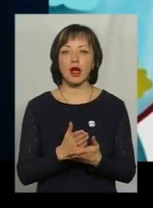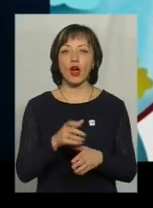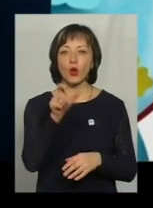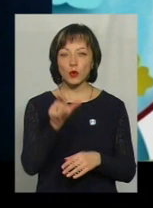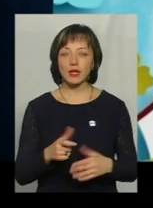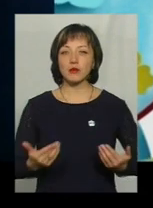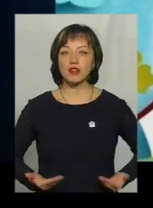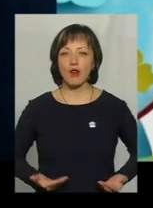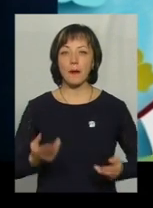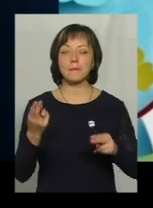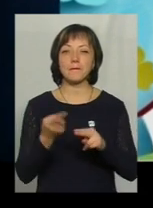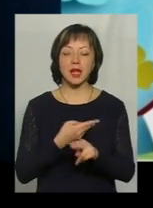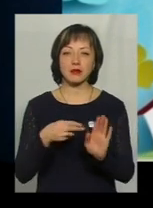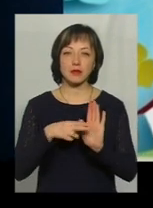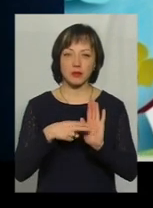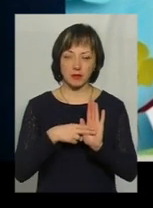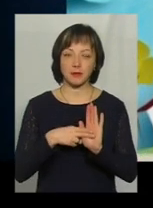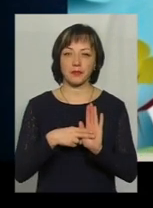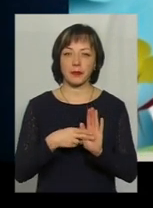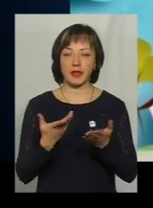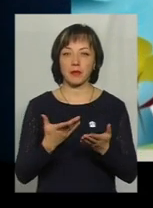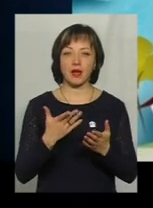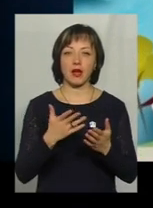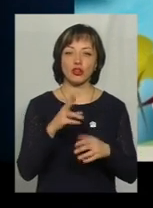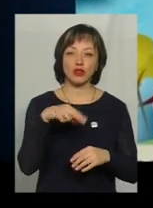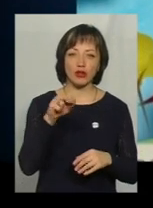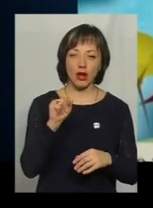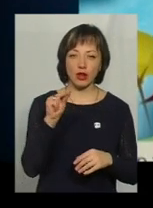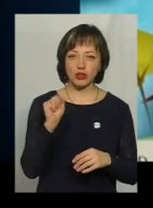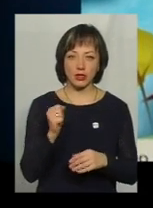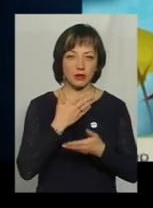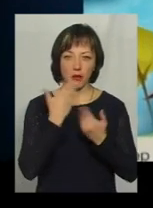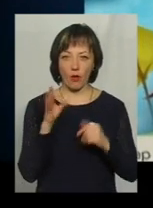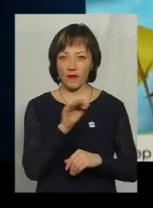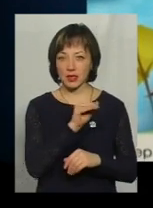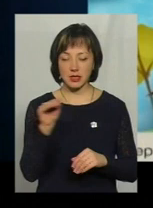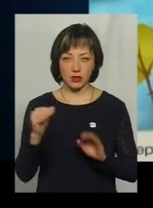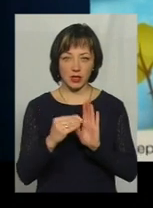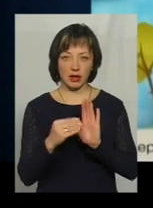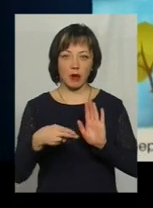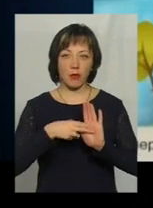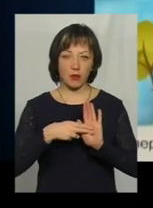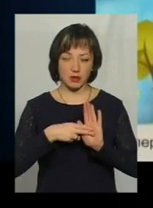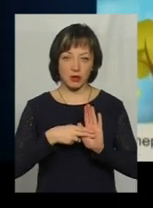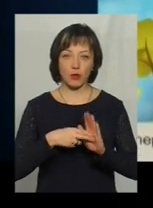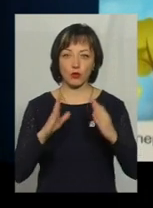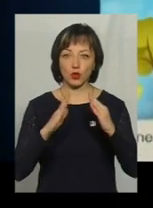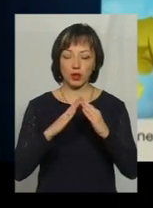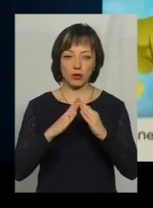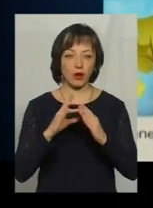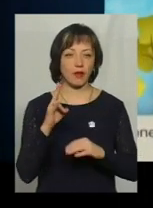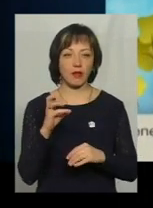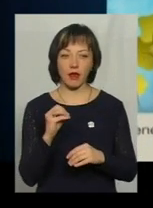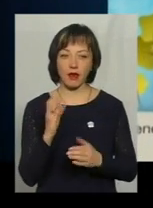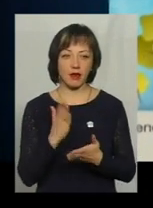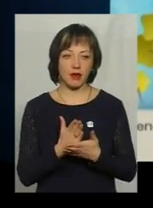дачному кооперативі чи в садовому кооперативі, то немає офіційної реєстрації, будинок не